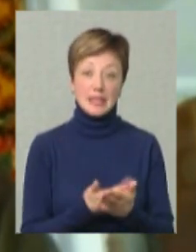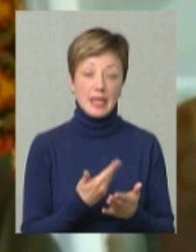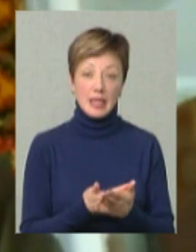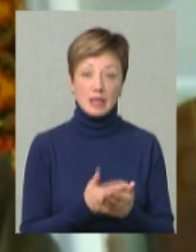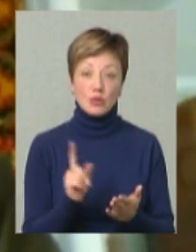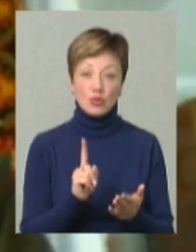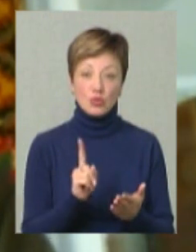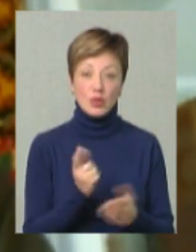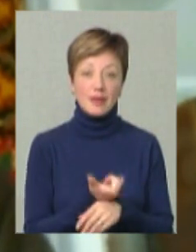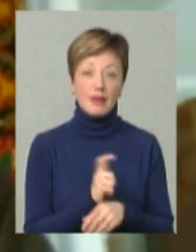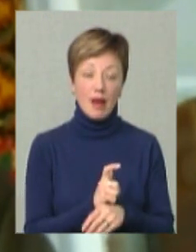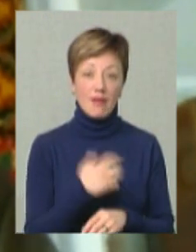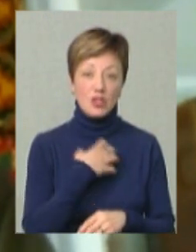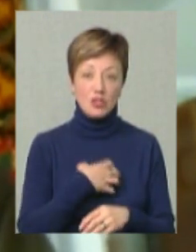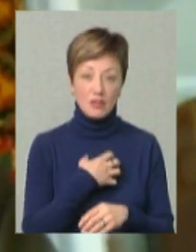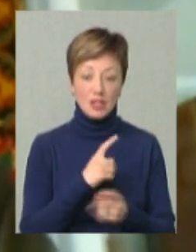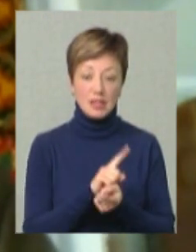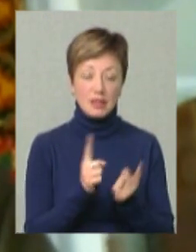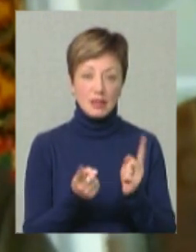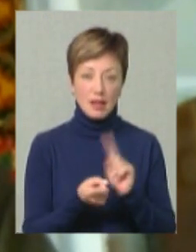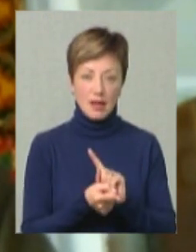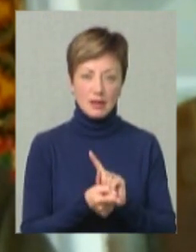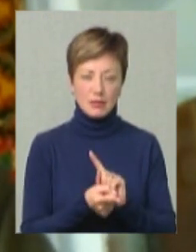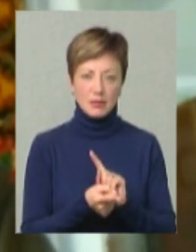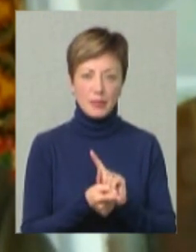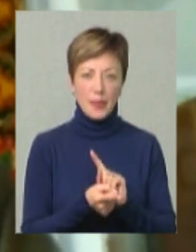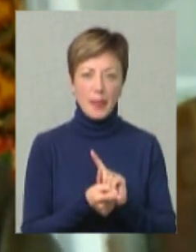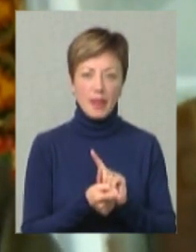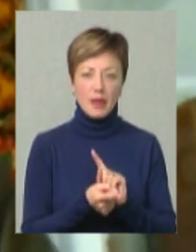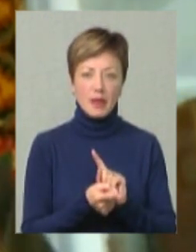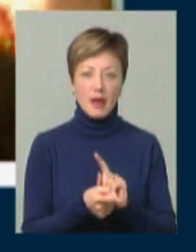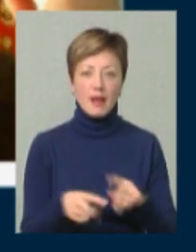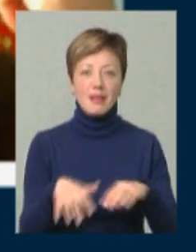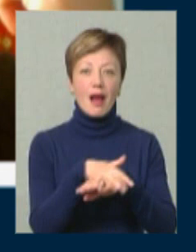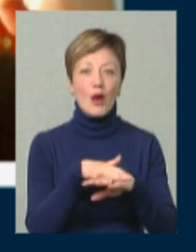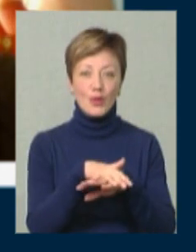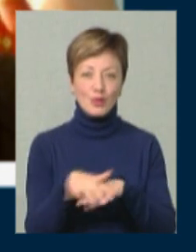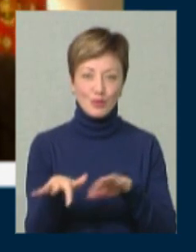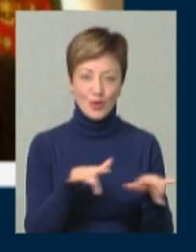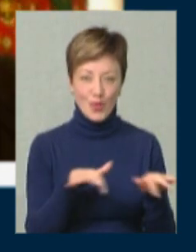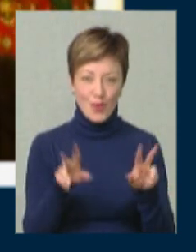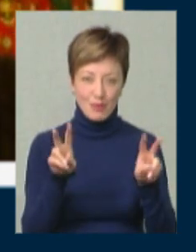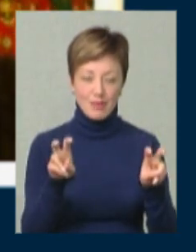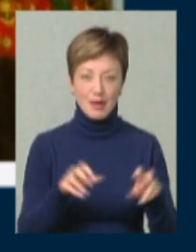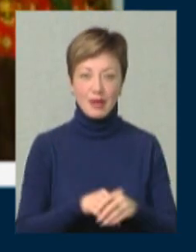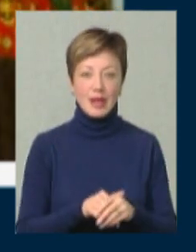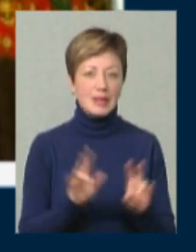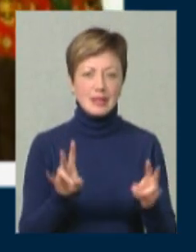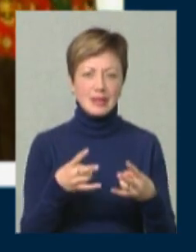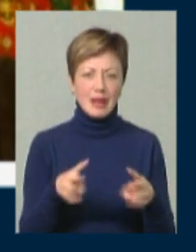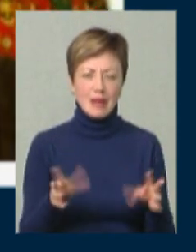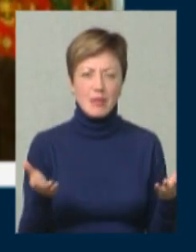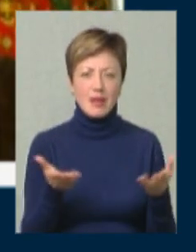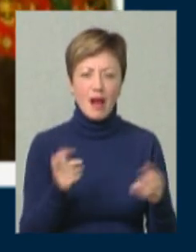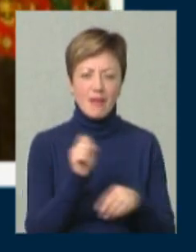здається, що найважливіше, що він стає таким, ну, народним рухом, якому не треба